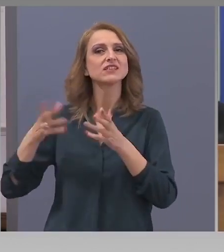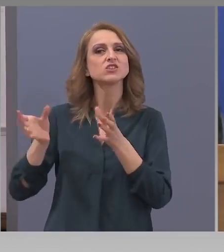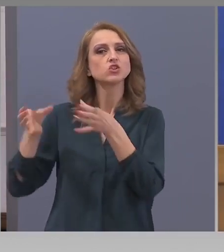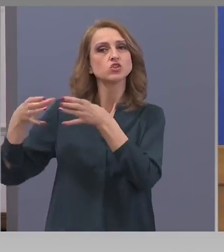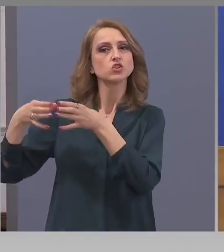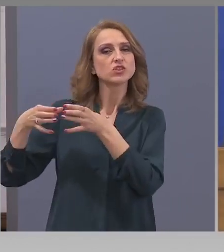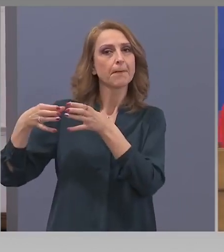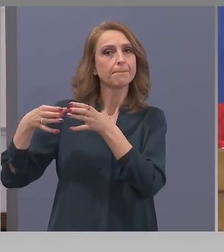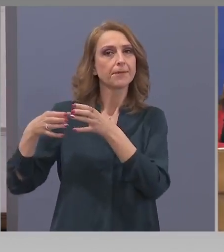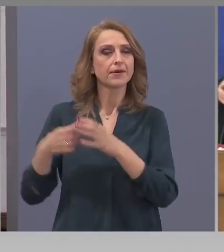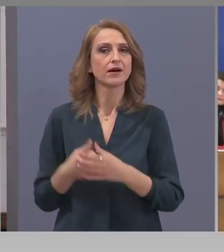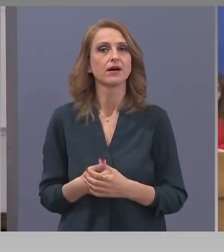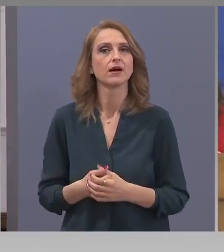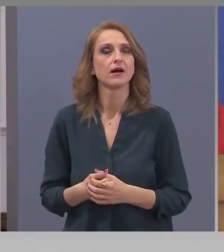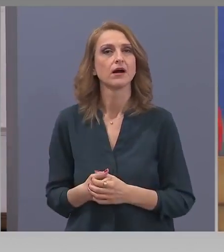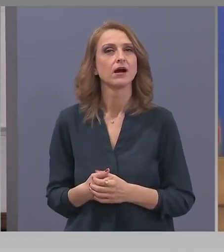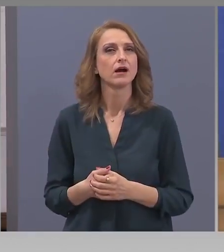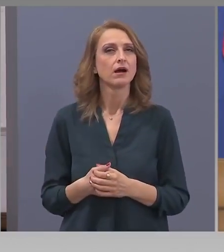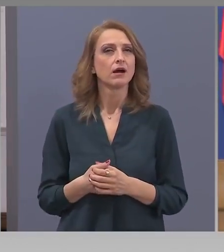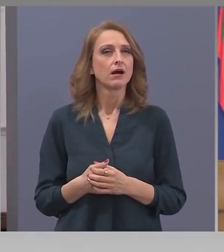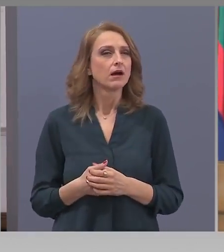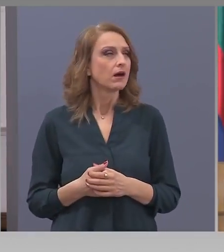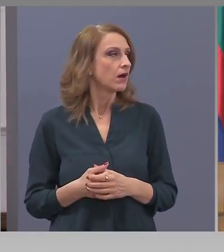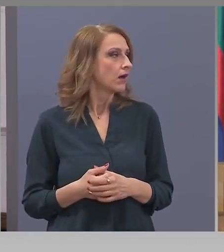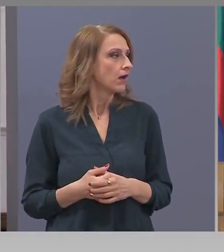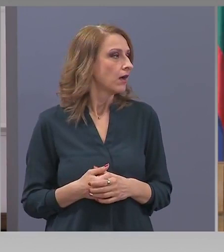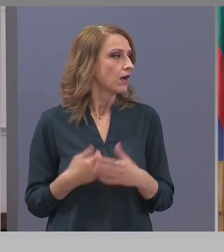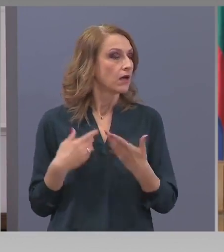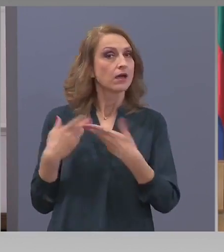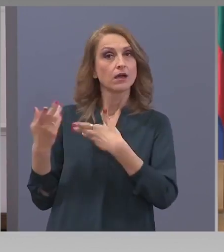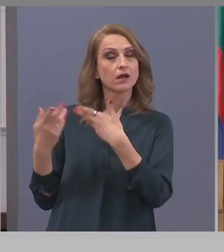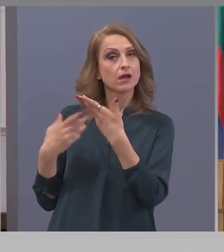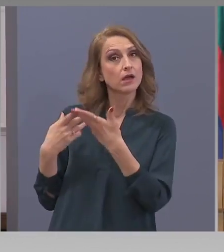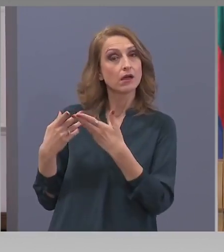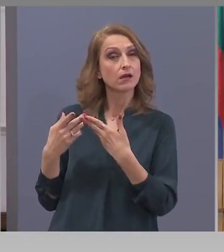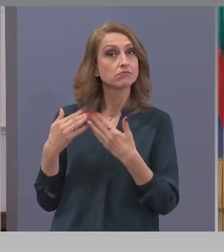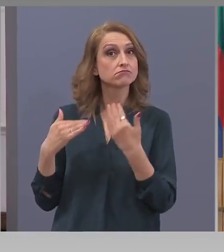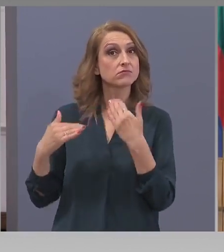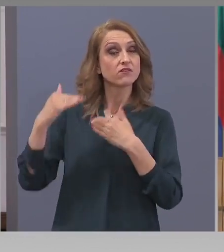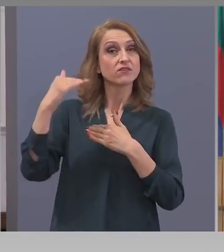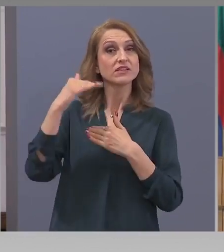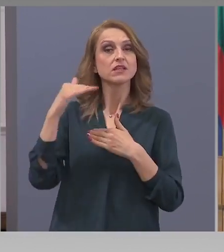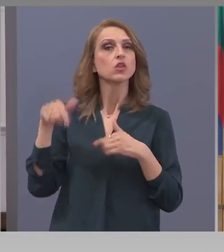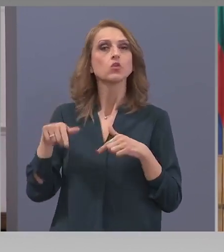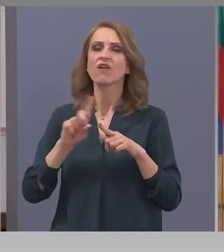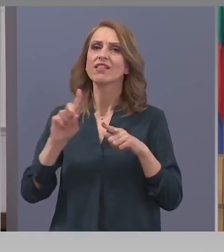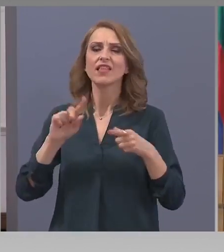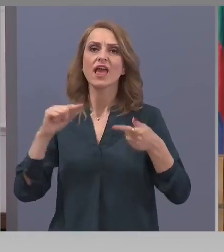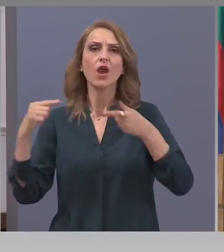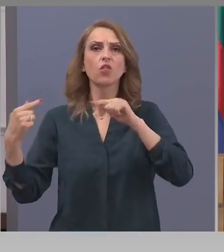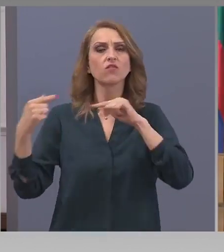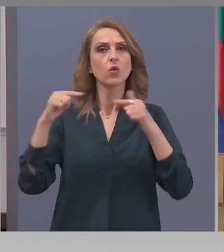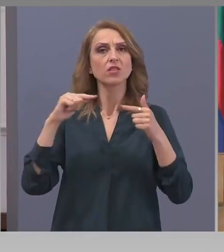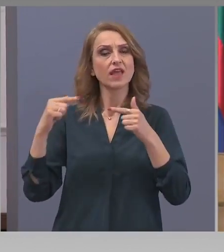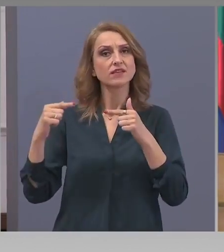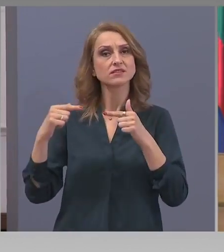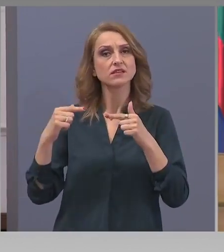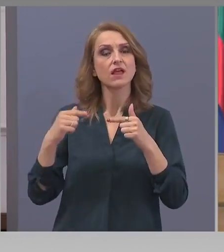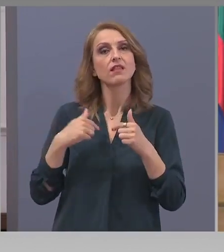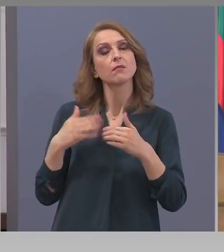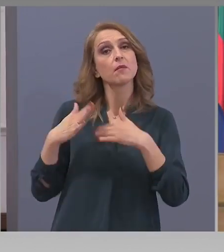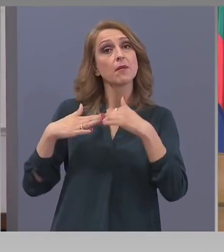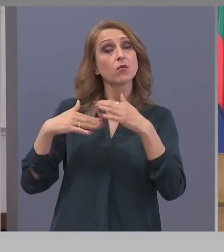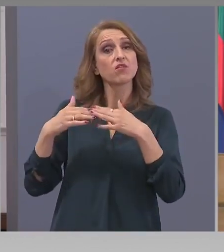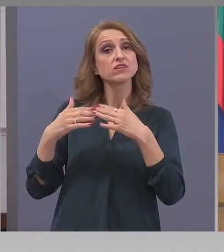Това, което каза доцент Атанас Мангаров е високо професионално мнение, а не е конфронтация. моля това да се разбере, аз го почертах.